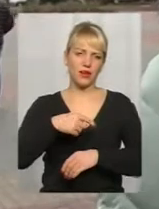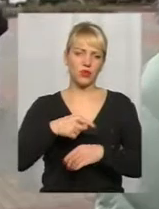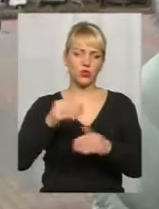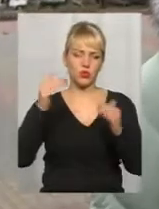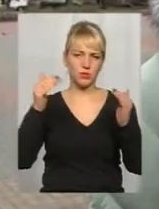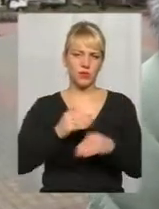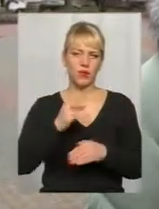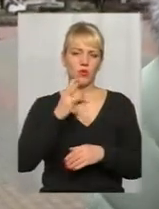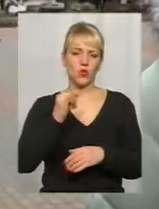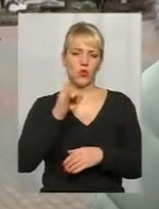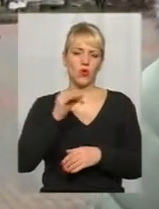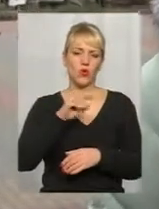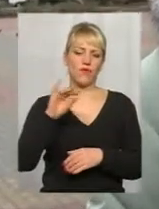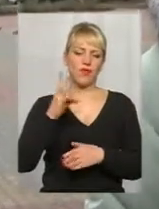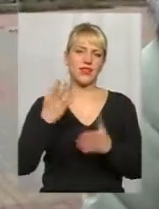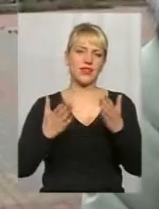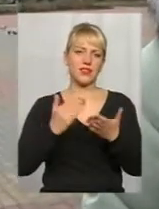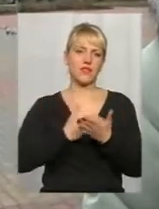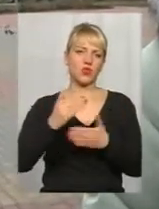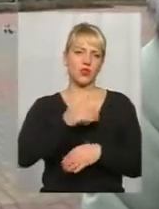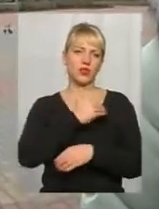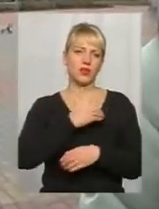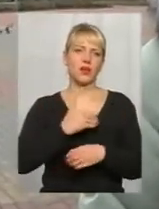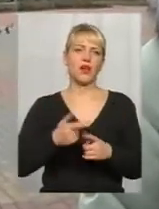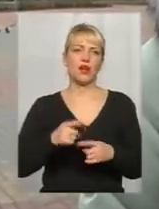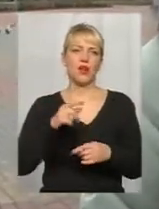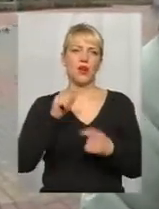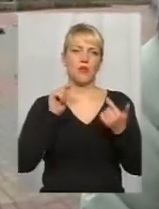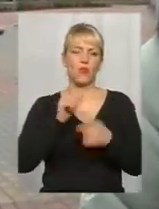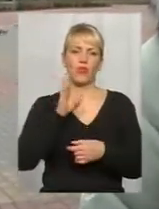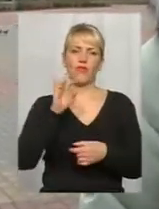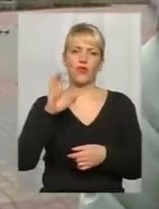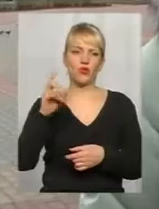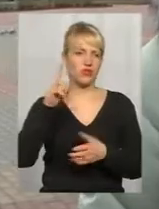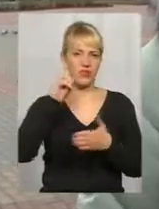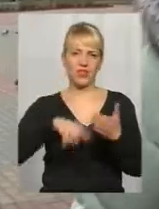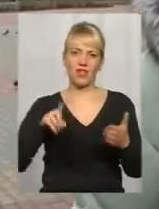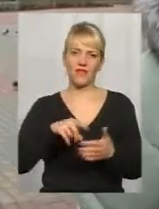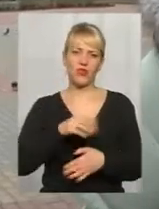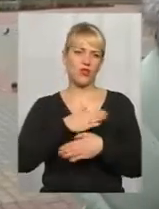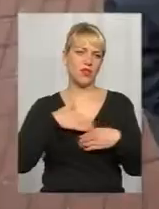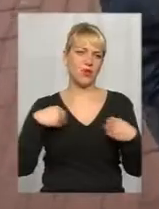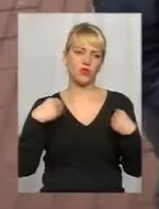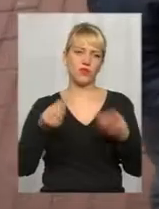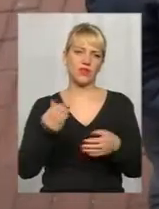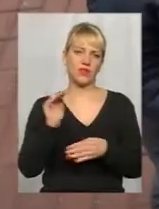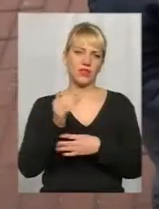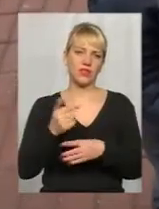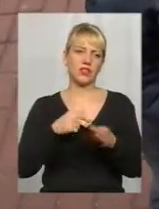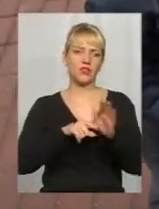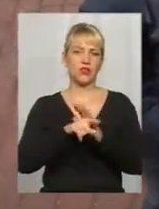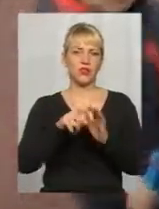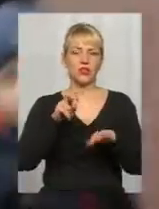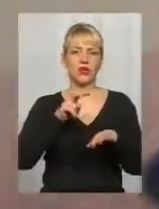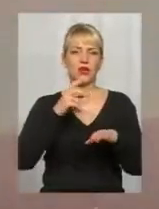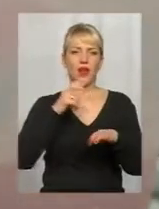велика температура, ну все, про це вірусні, не вірю і не хочу їх давати дитині. Спочатку з лікарем